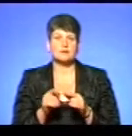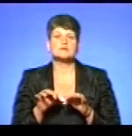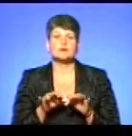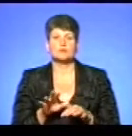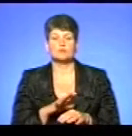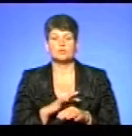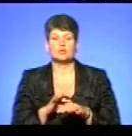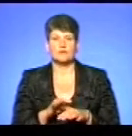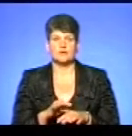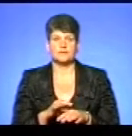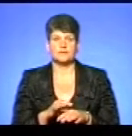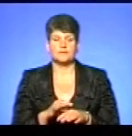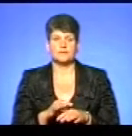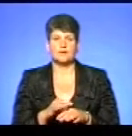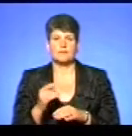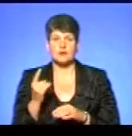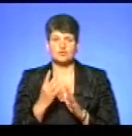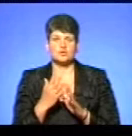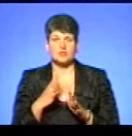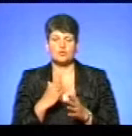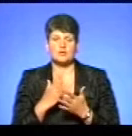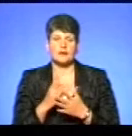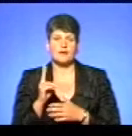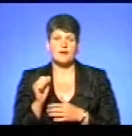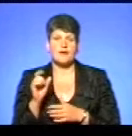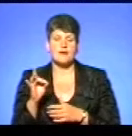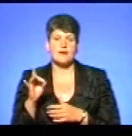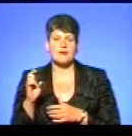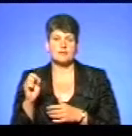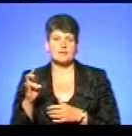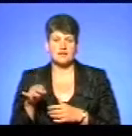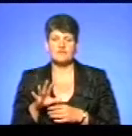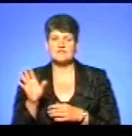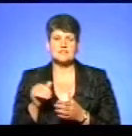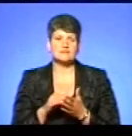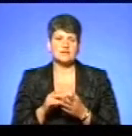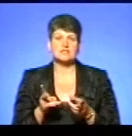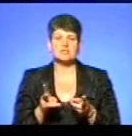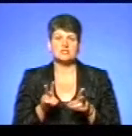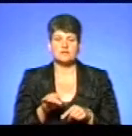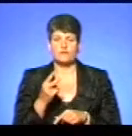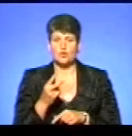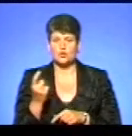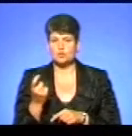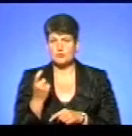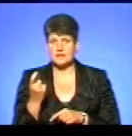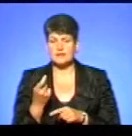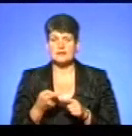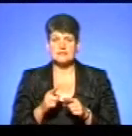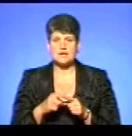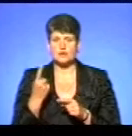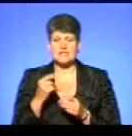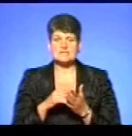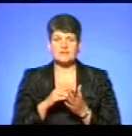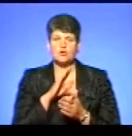були проведені? Значить, перш за все, як я сказав, накладно карантин. От ті всі свині, що залишилися в тих господарствах двох, це одна ще свиноматка